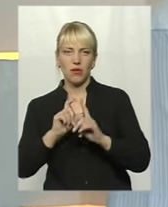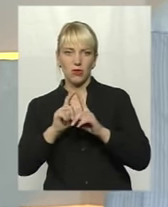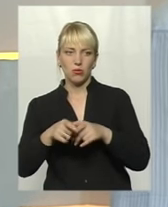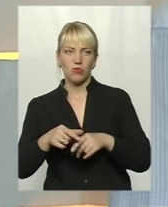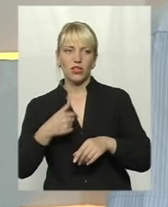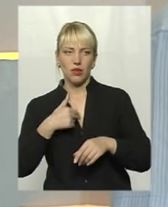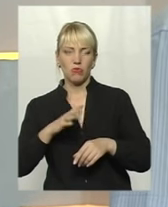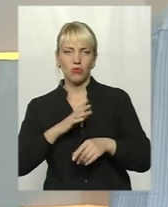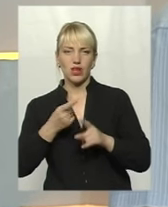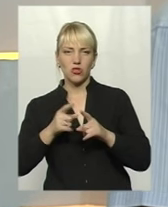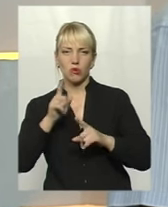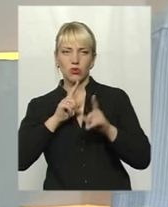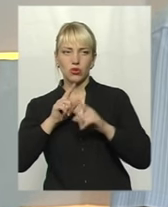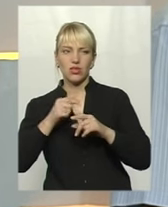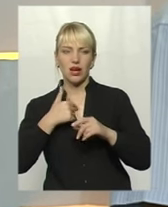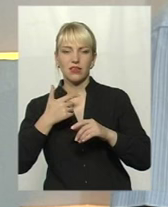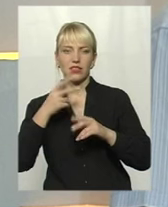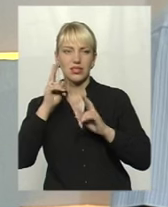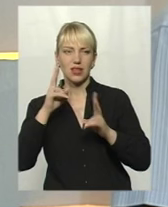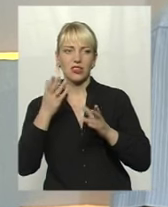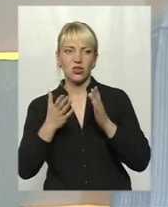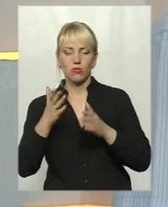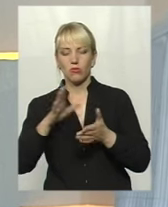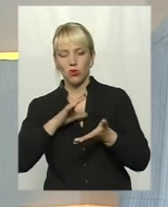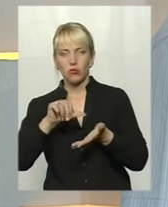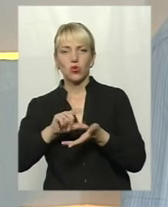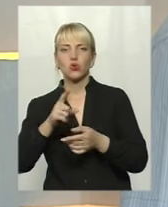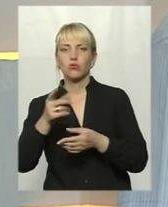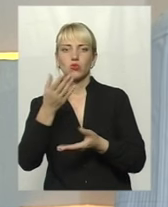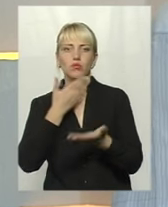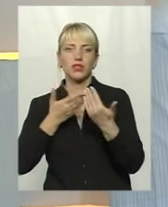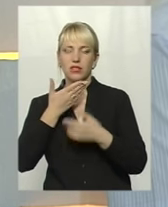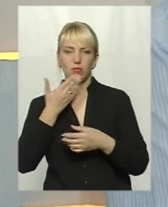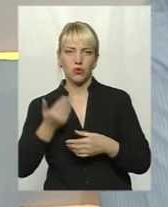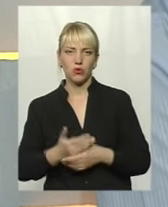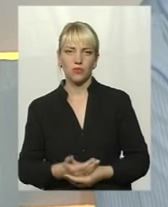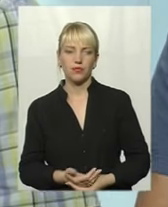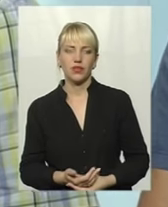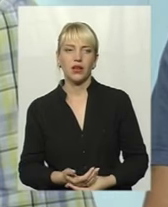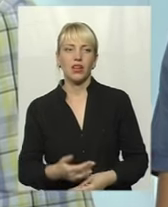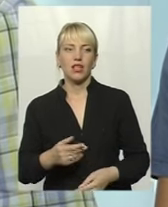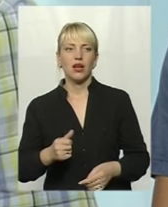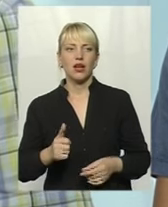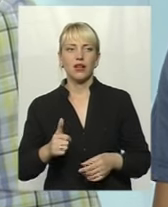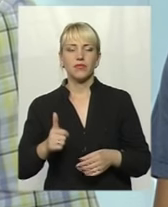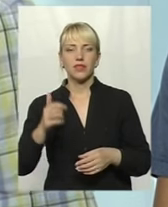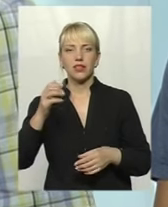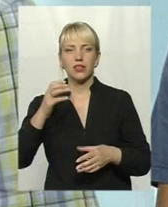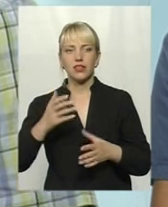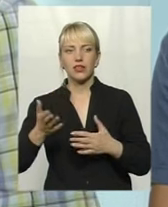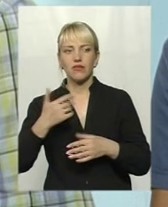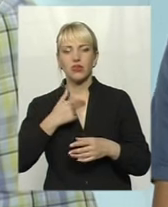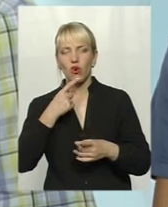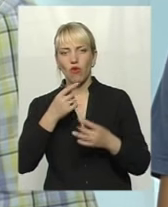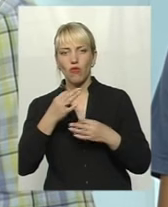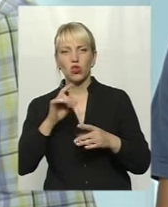сході села. Ви, на жаль, я не знаю, якщо були присутні, чого ж ви тоді не задали ці питання? Михайло Олексійович, я нормально спокійно говорю.